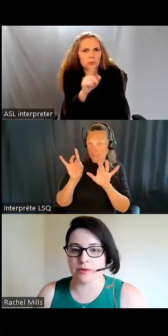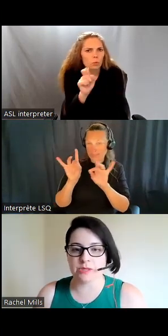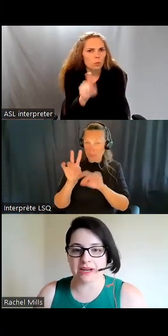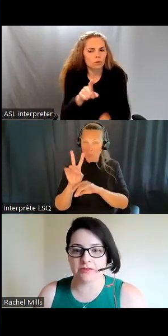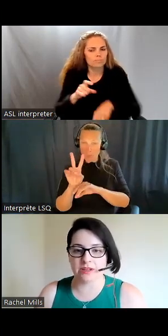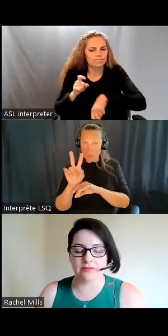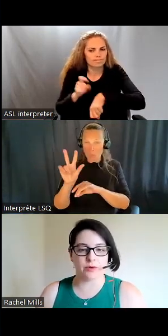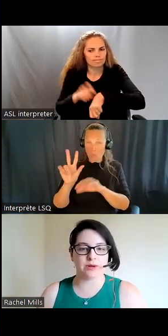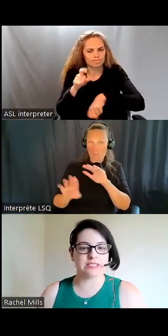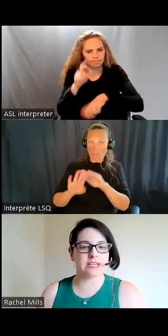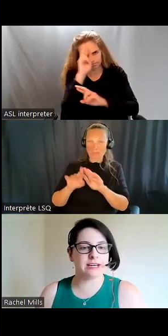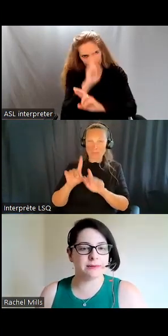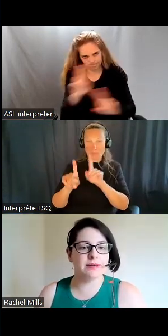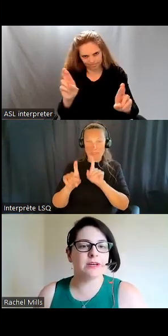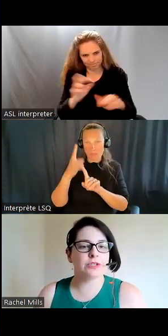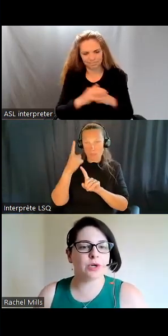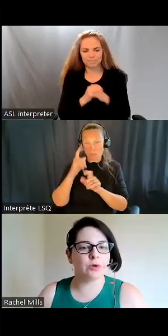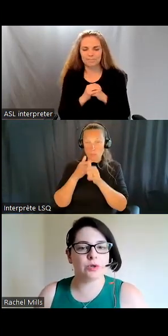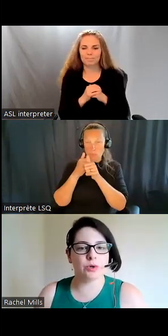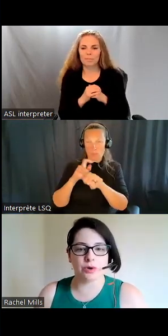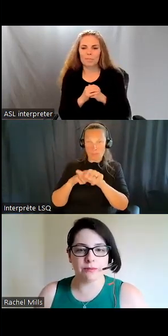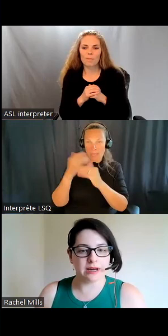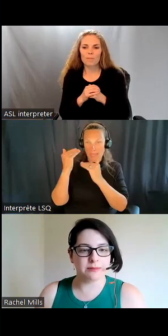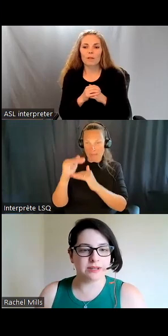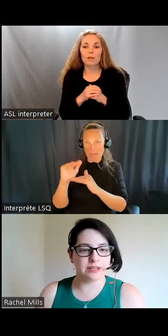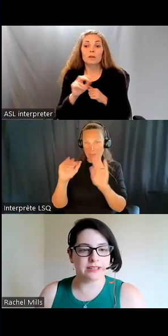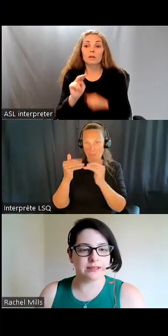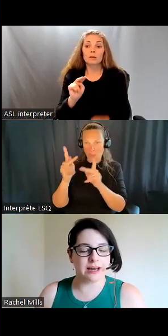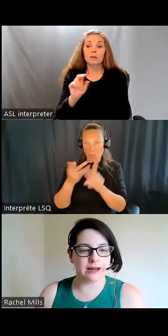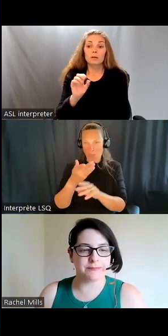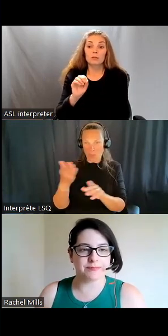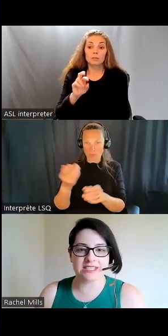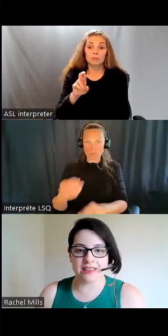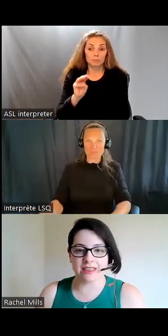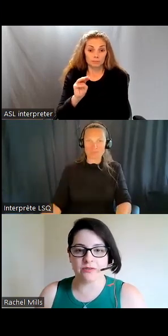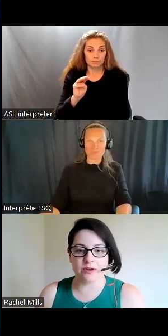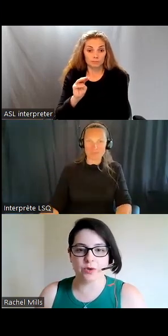questions pour s'assurer qu'on respecte le temps de tout le monde. Donc, Norm,